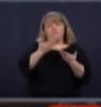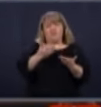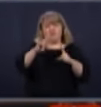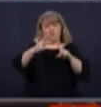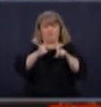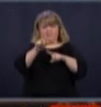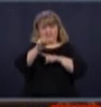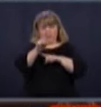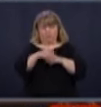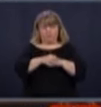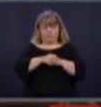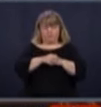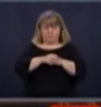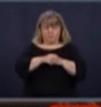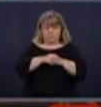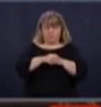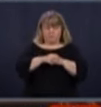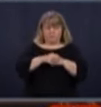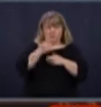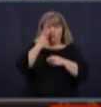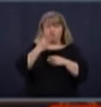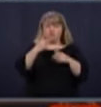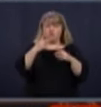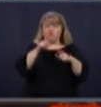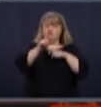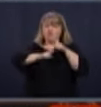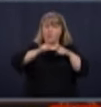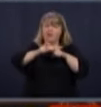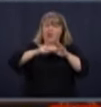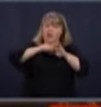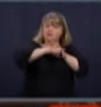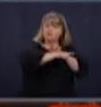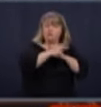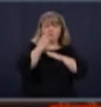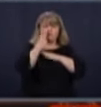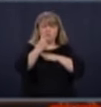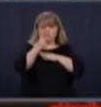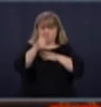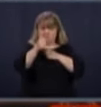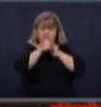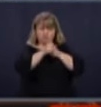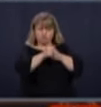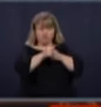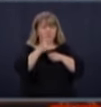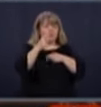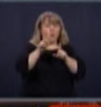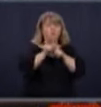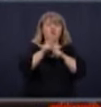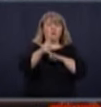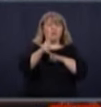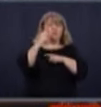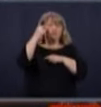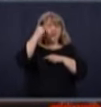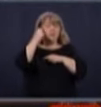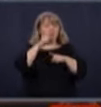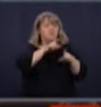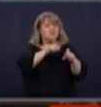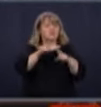Vous suivez certainement la situation, les sondages. Je suis sûr aussi que votre gouvernement, probablement, sonde actuellement la population sur ces solutions.